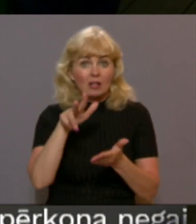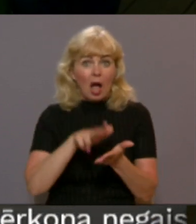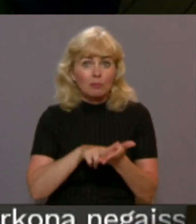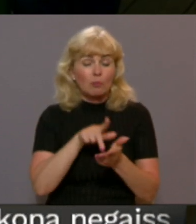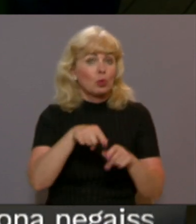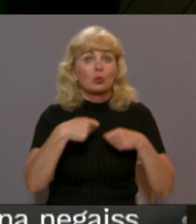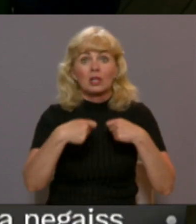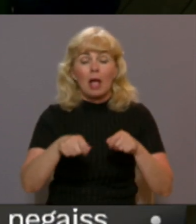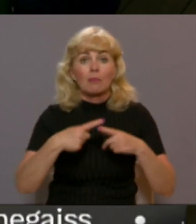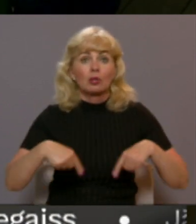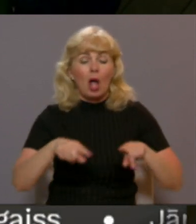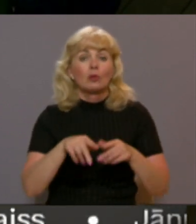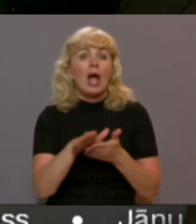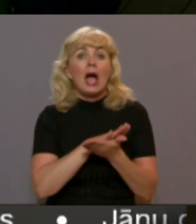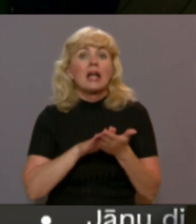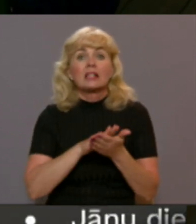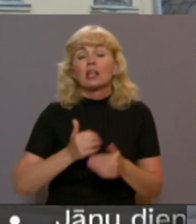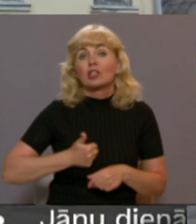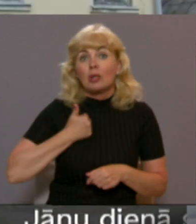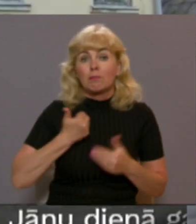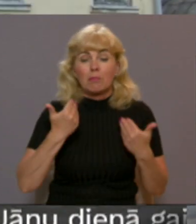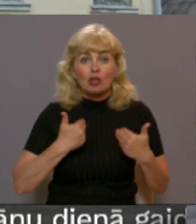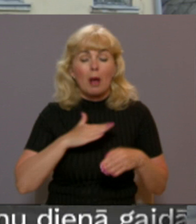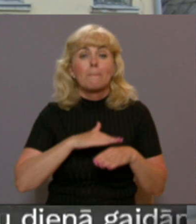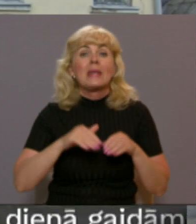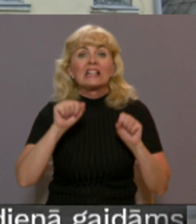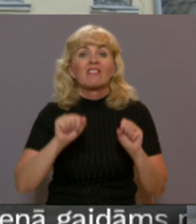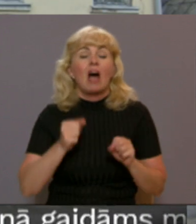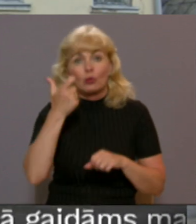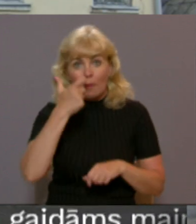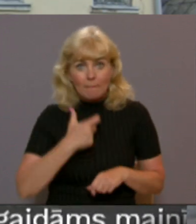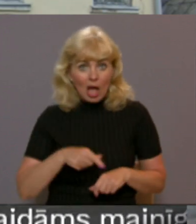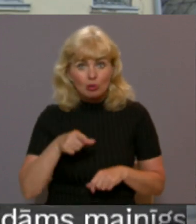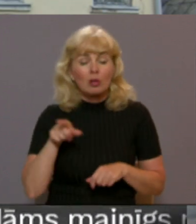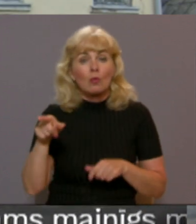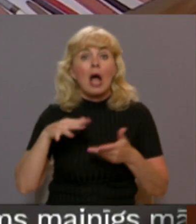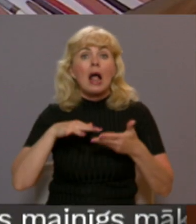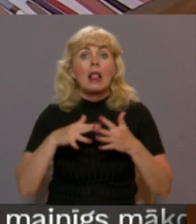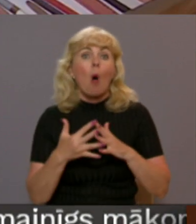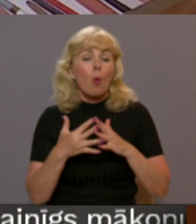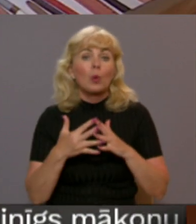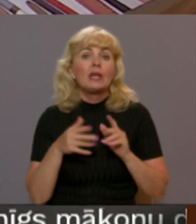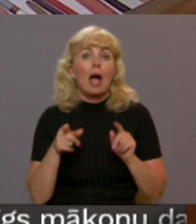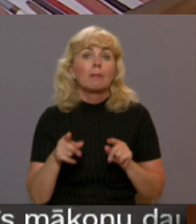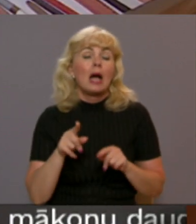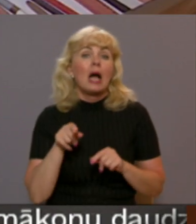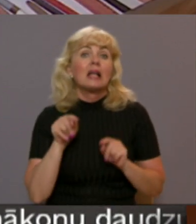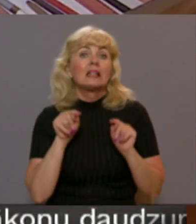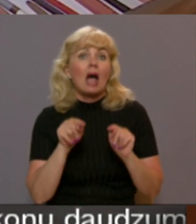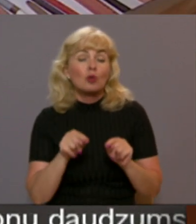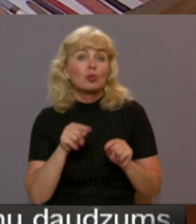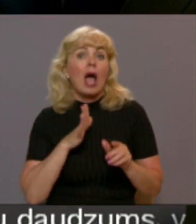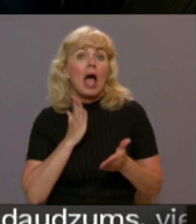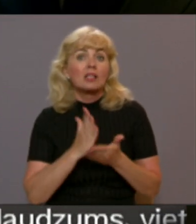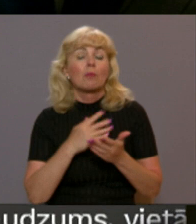citos telpus? Es neesmu īpašņīgs, es esmu filmurē to personāli. Die daļa vieta ir vērā no maniem laukiem, pirmkārt. Ir tas, ko es esmu